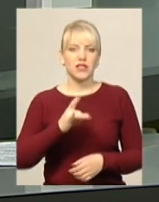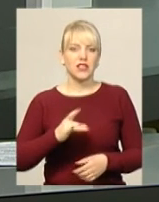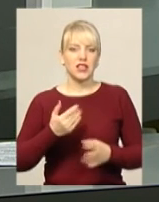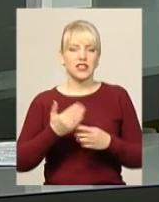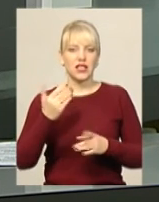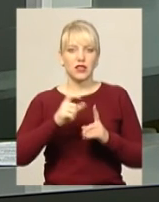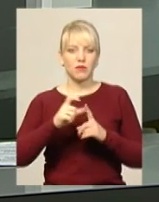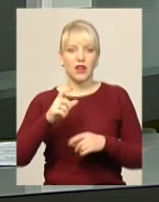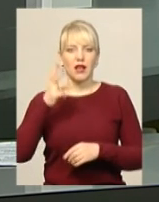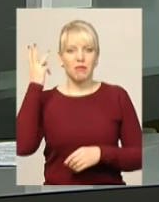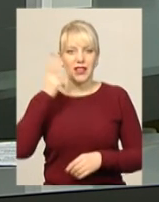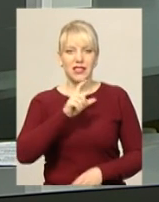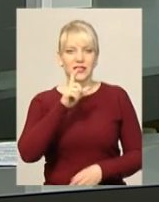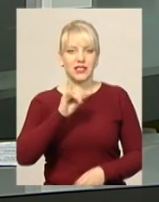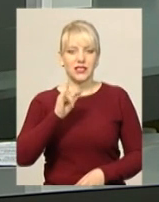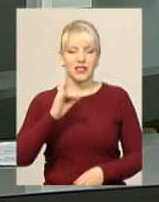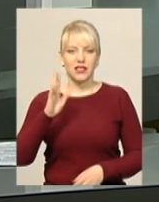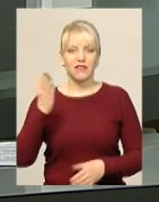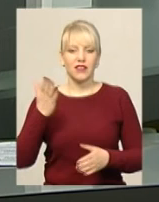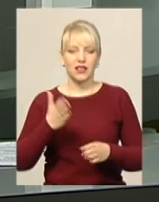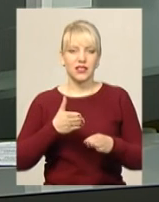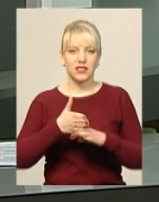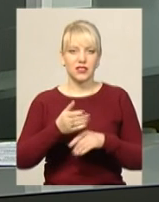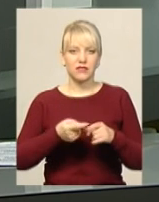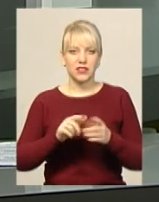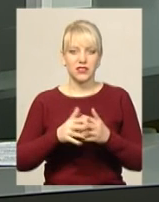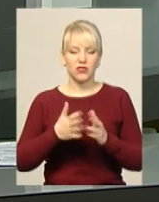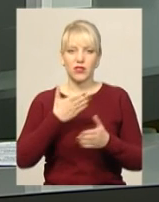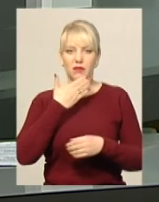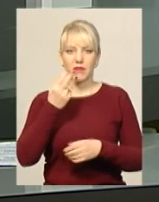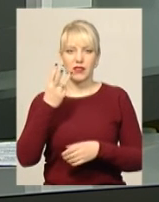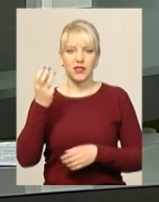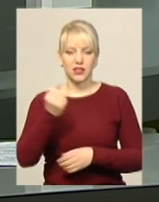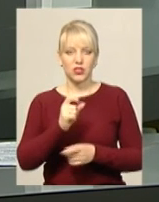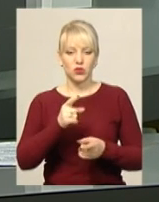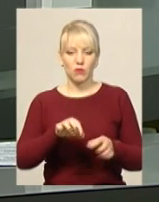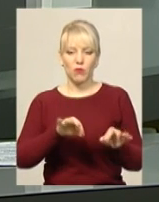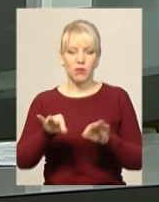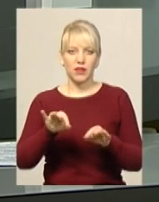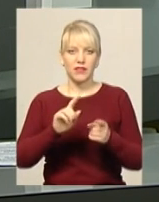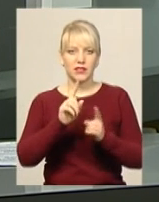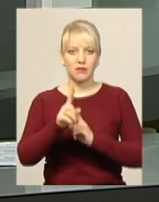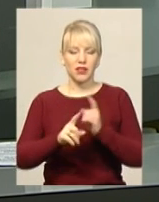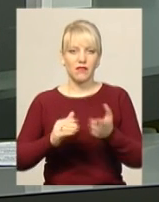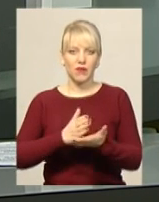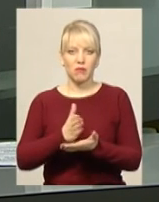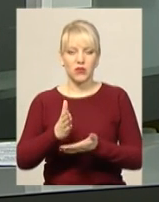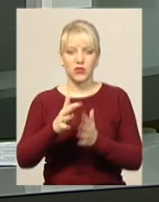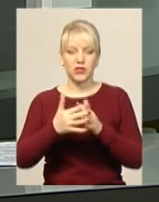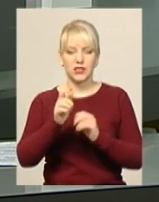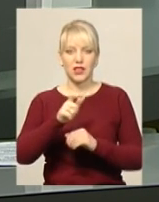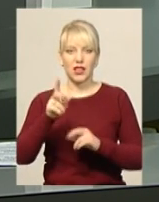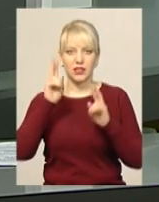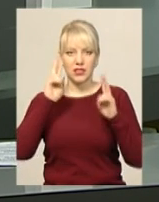автобуса «Хмельницький з Інків», який раніше заїжджав у це село, немає три тижні. Чому перевізник змінив маршрут, селяни не знають. Фащіївка